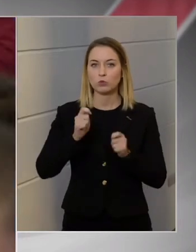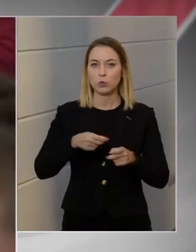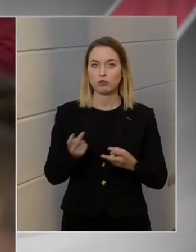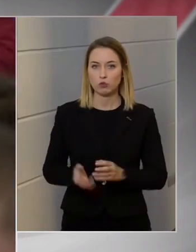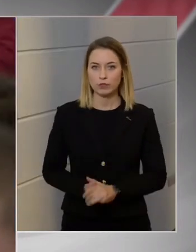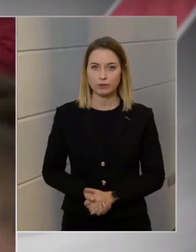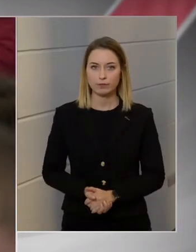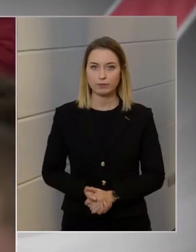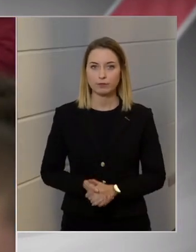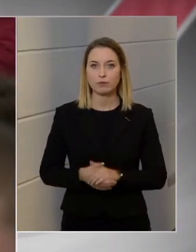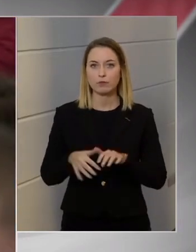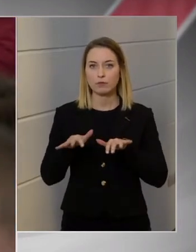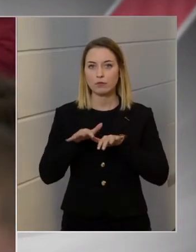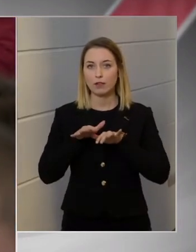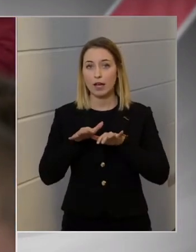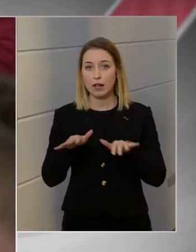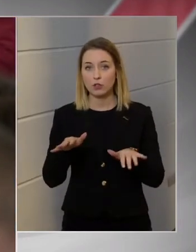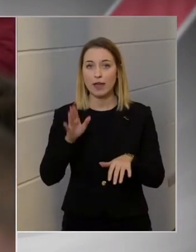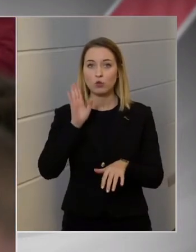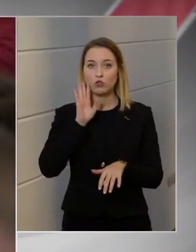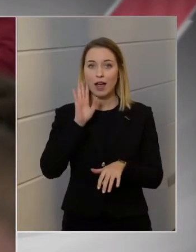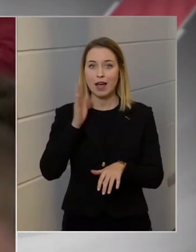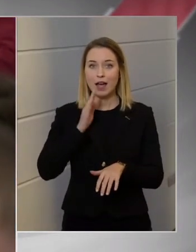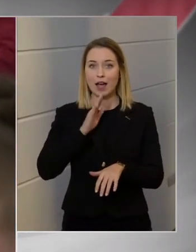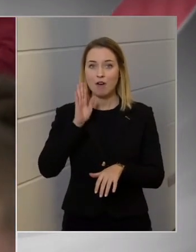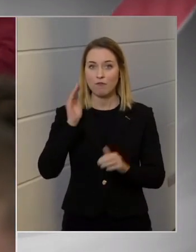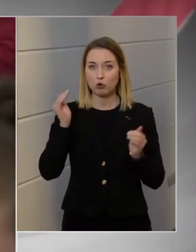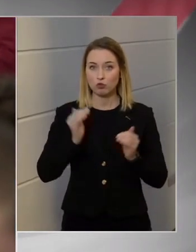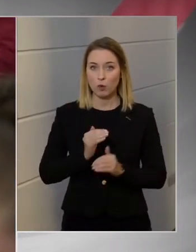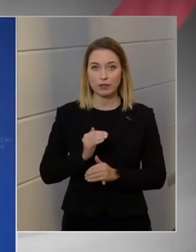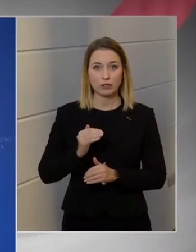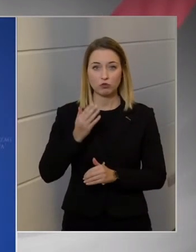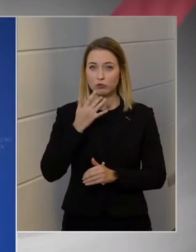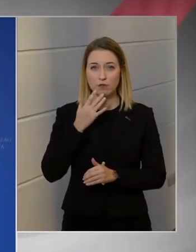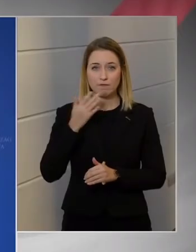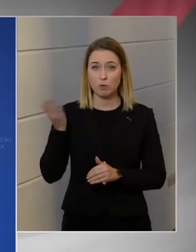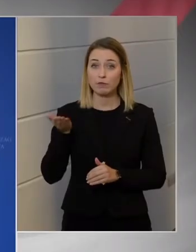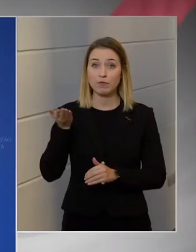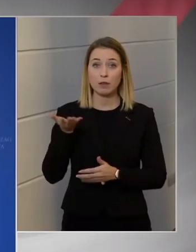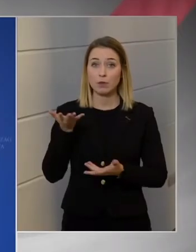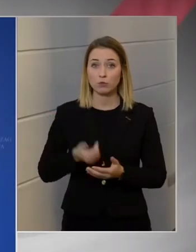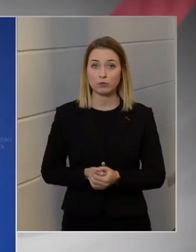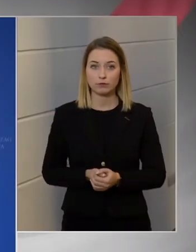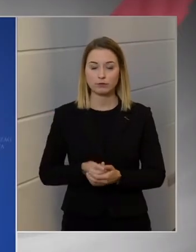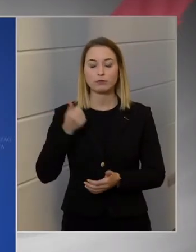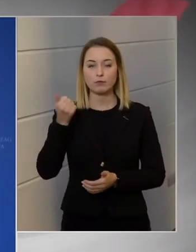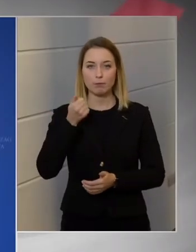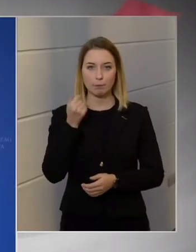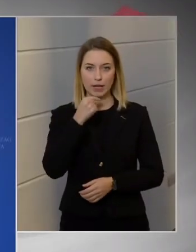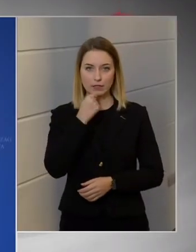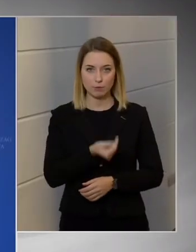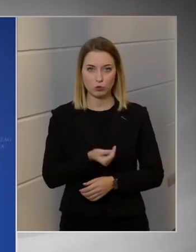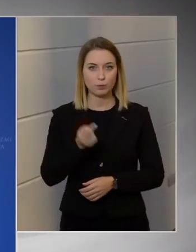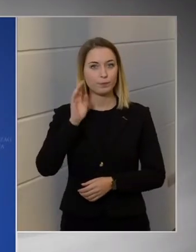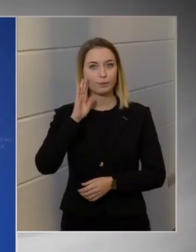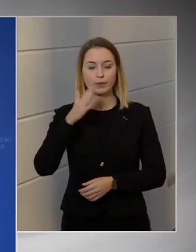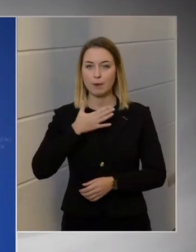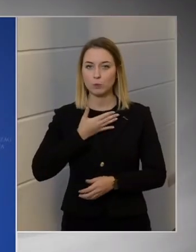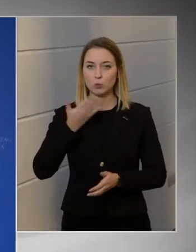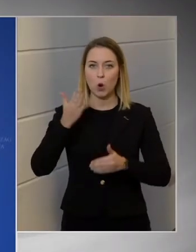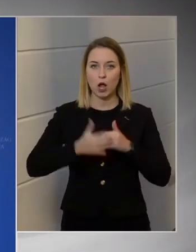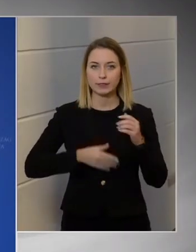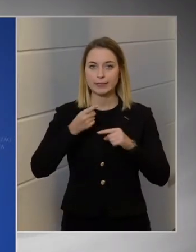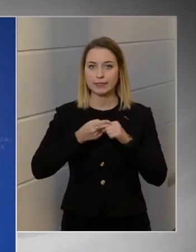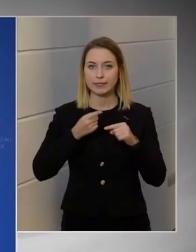hozni. Általános álfacsökkentés lehetősége nem merült fel? Még egyszer mondom, nem tudok addig